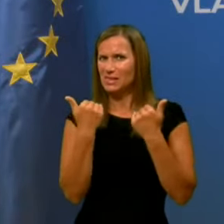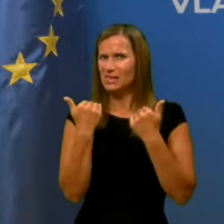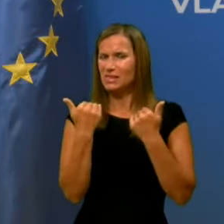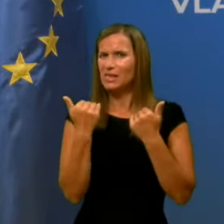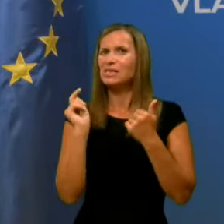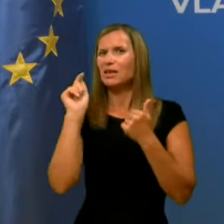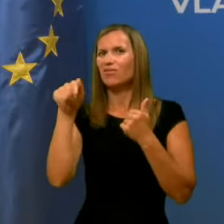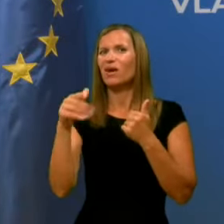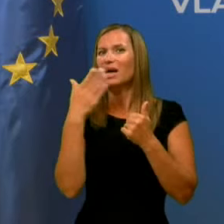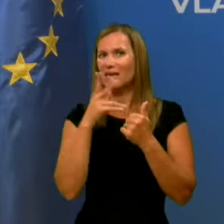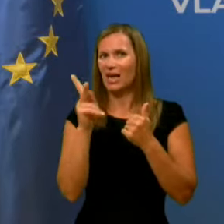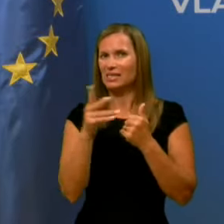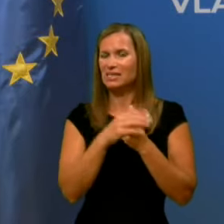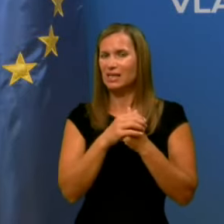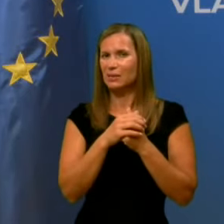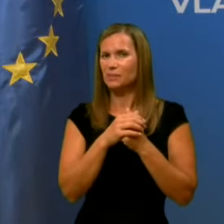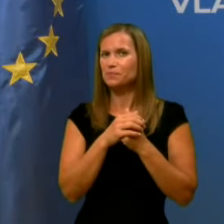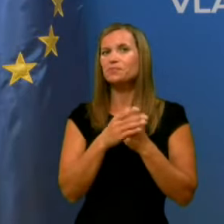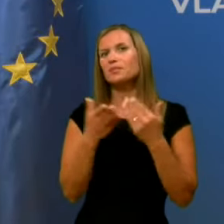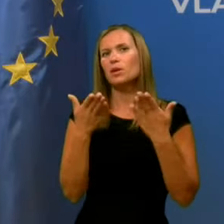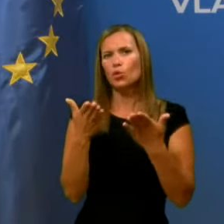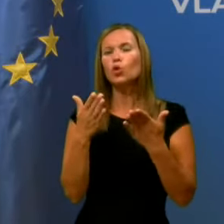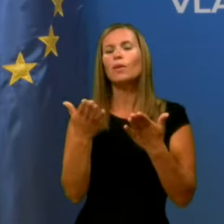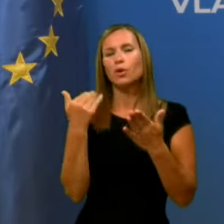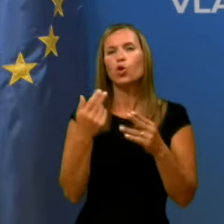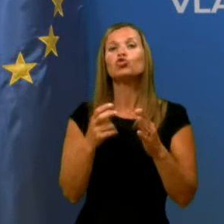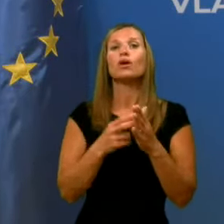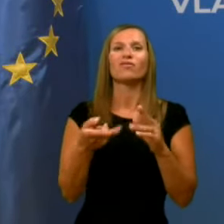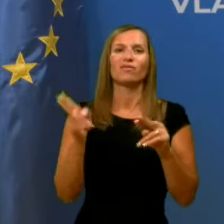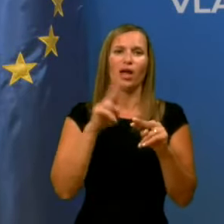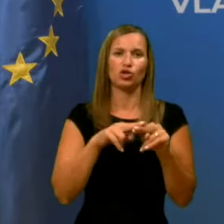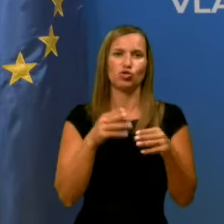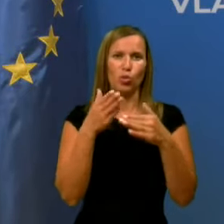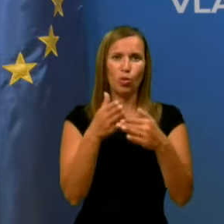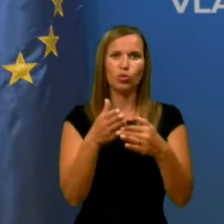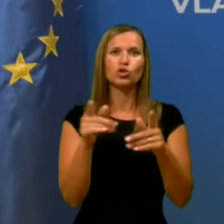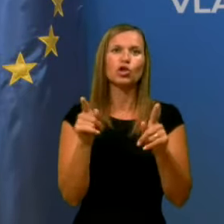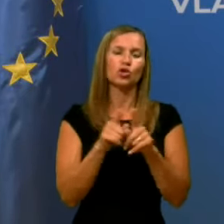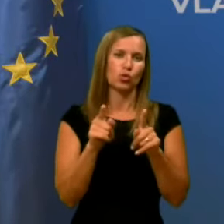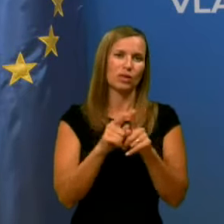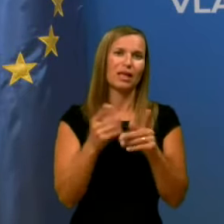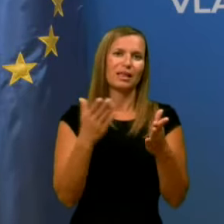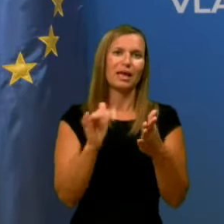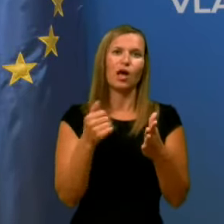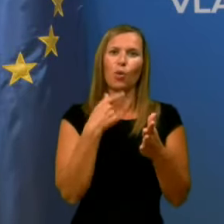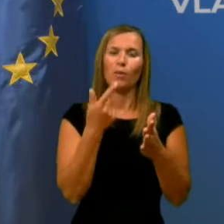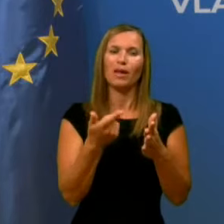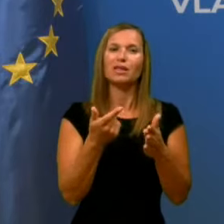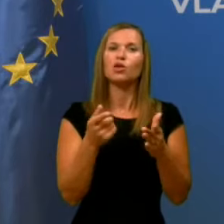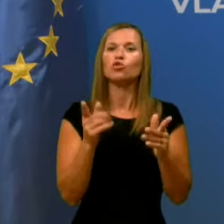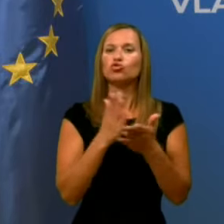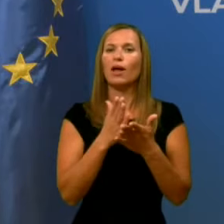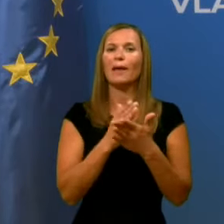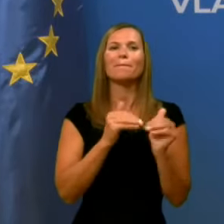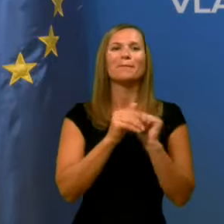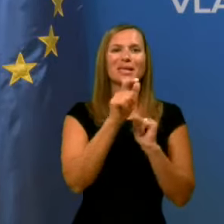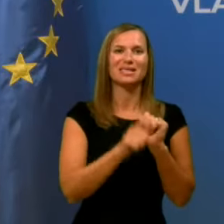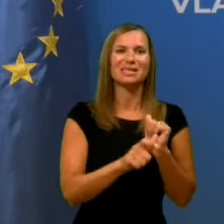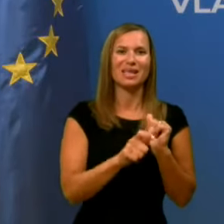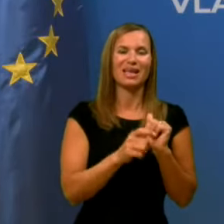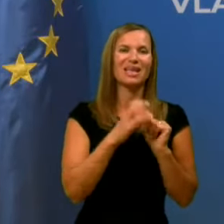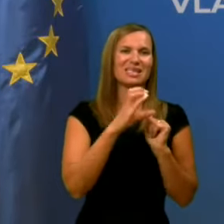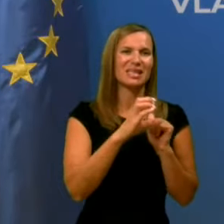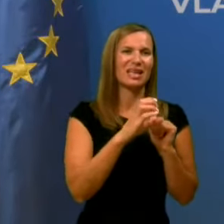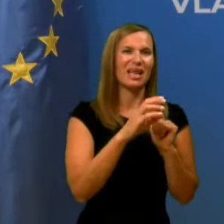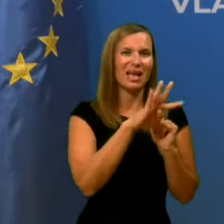hrastni področni. Ja, Lejte, ponujenih je bilo več pomoči, tudi nekaj jih je omenil minister Cigler Kralj. Jaz